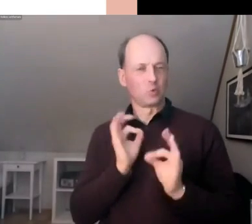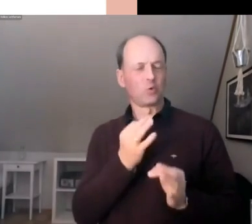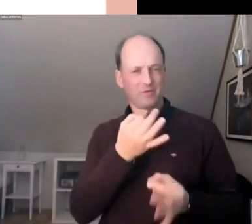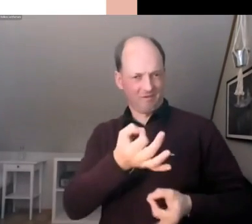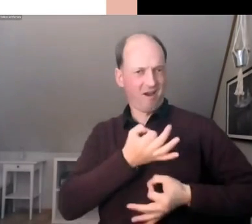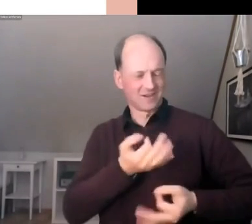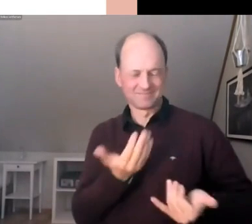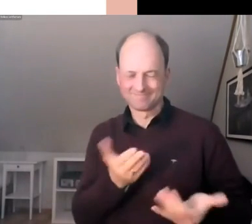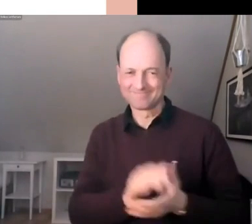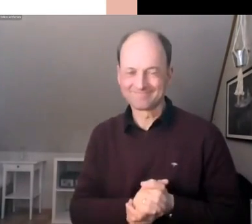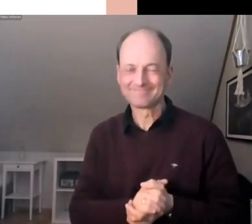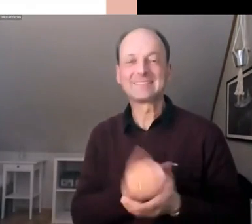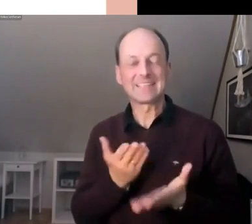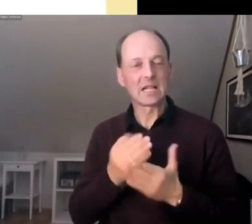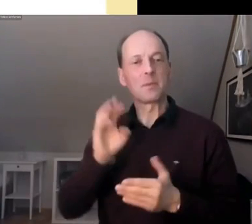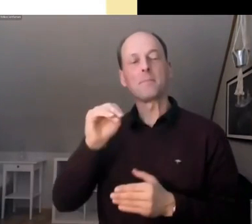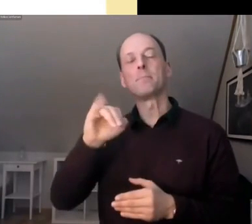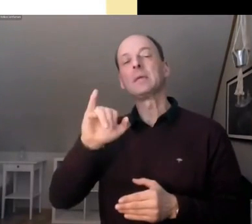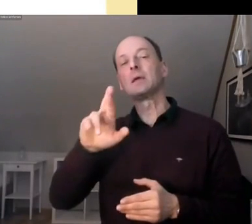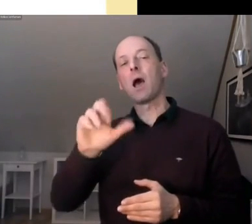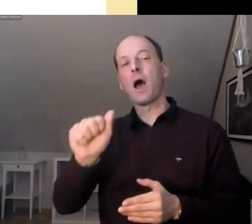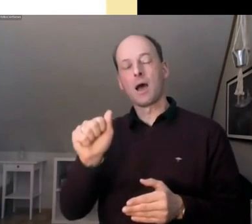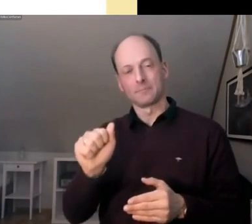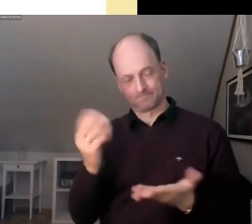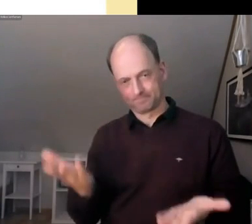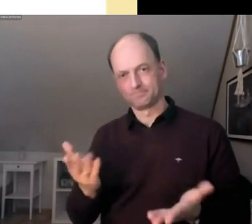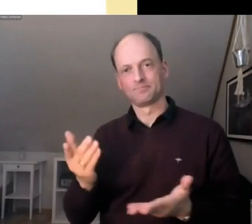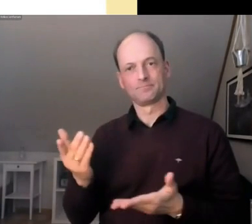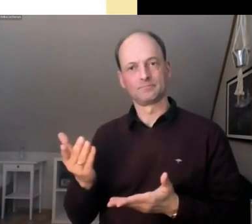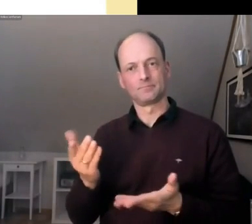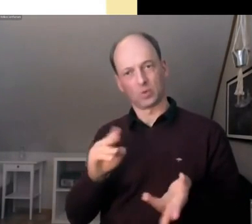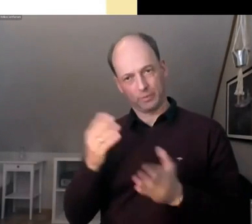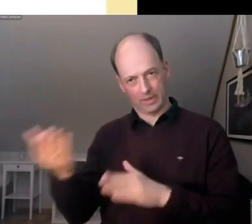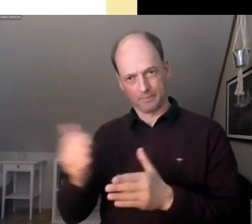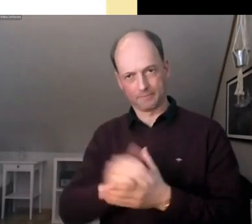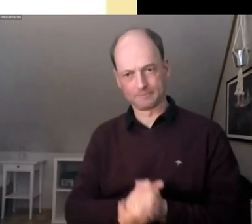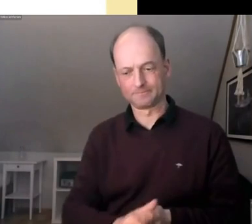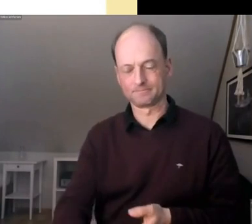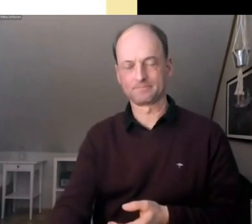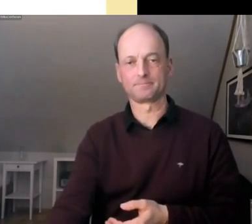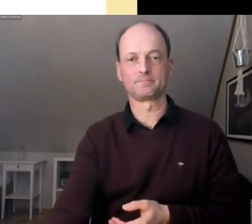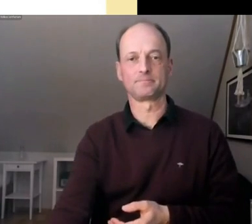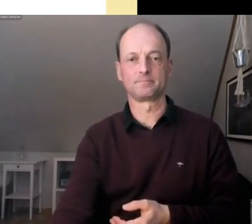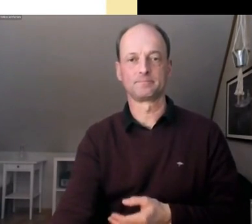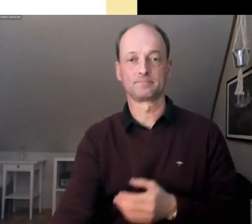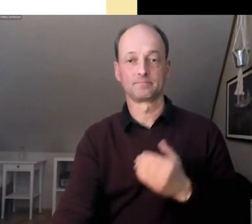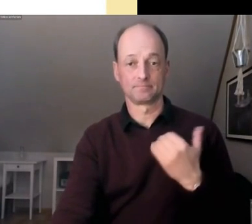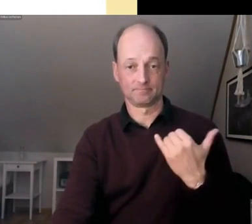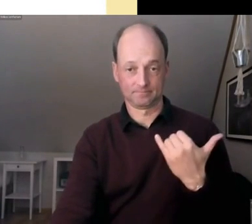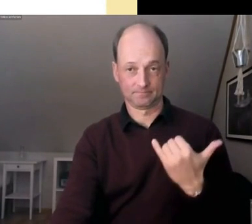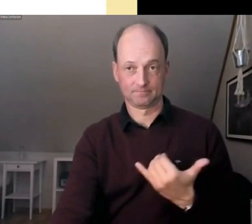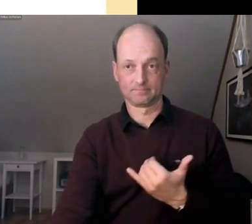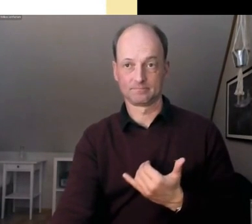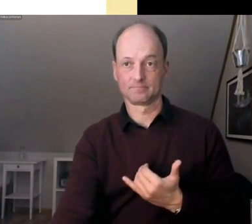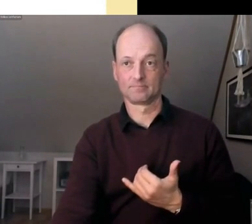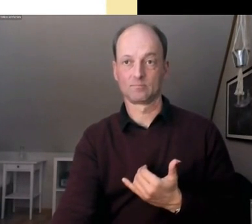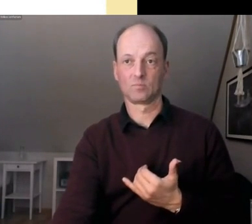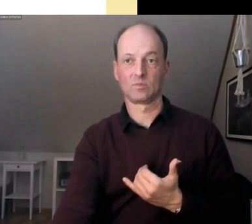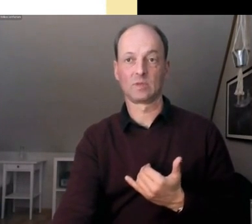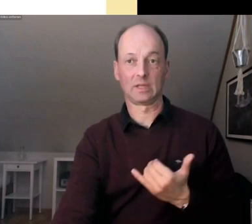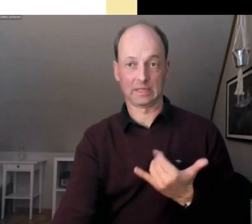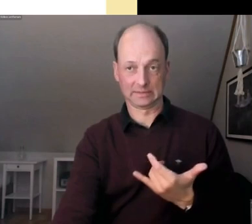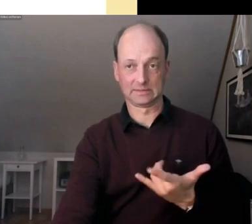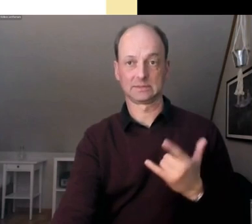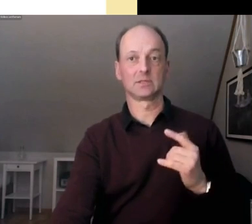darauf eingehen. Go for it. Ja, vielen Dank Janosch. Einen schönen guten Abend auch nochmal von mir.